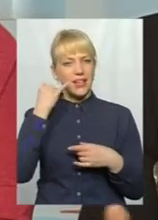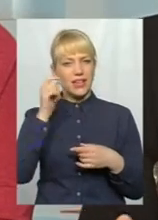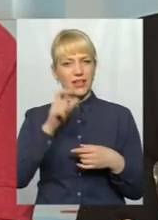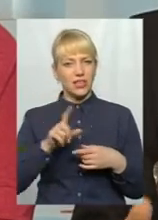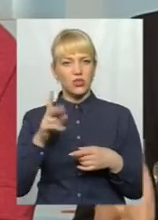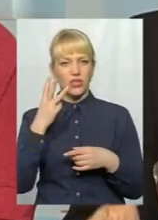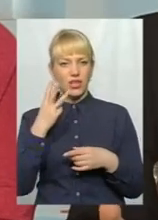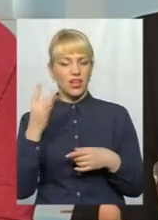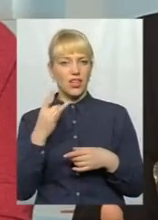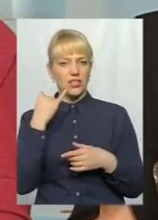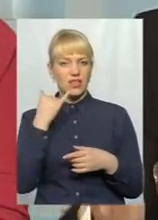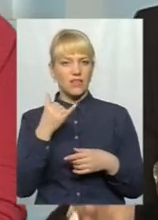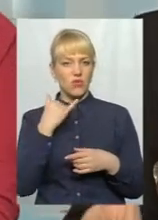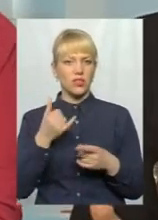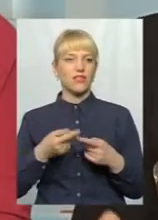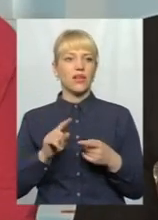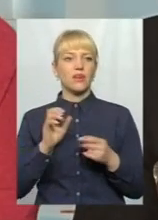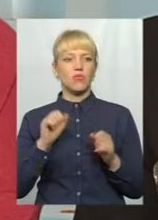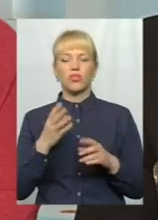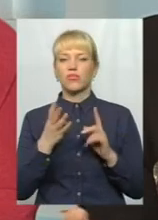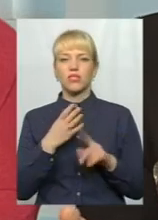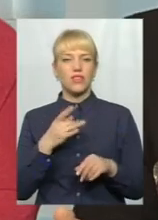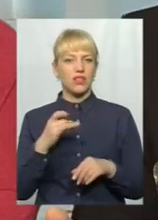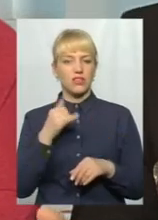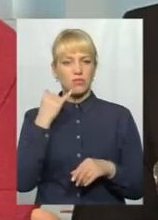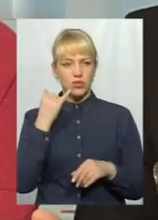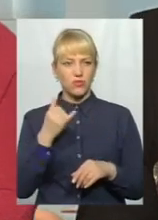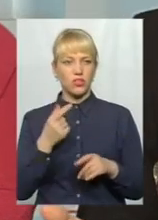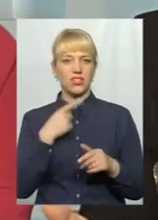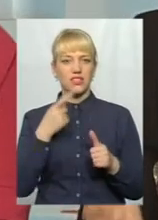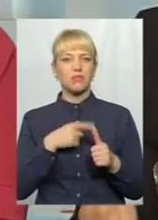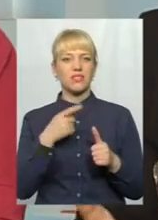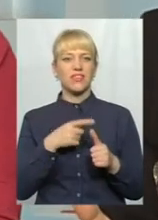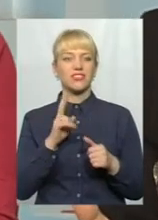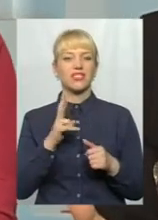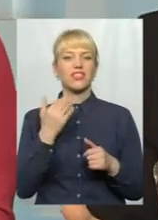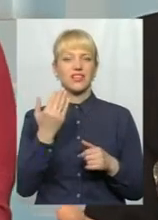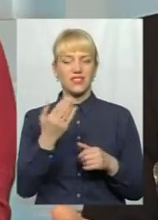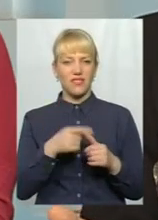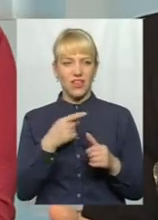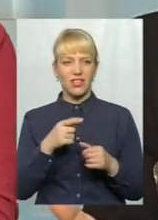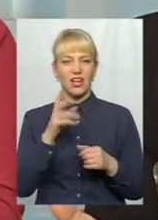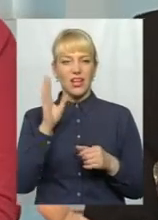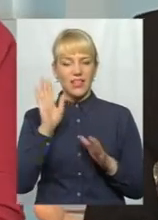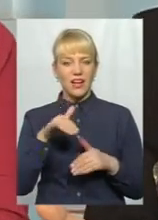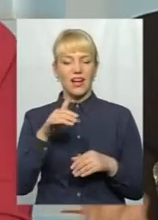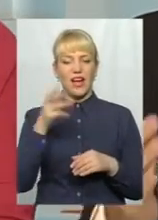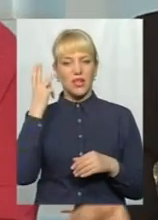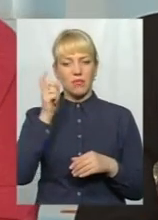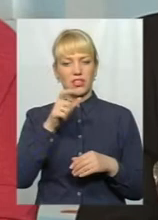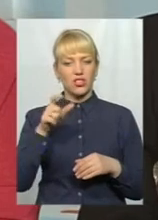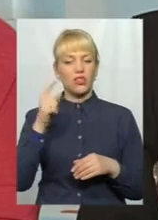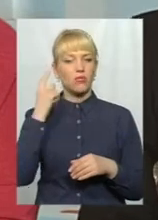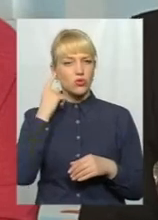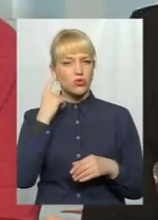звертався, і може четвертий рази подзвонить і скаже, хоч представиться, як його звати, хай хмельничани почують про те, що є людина одна,